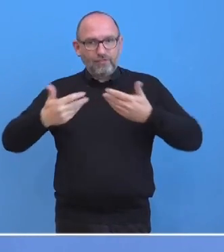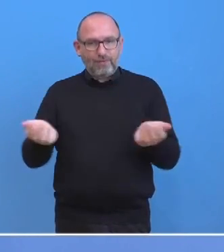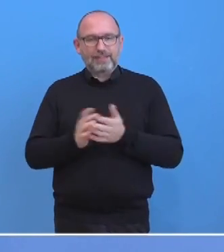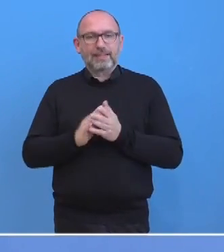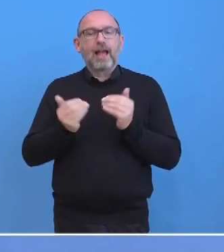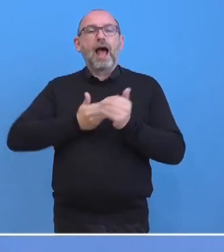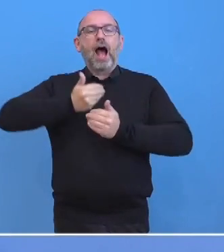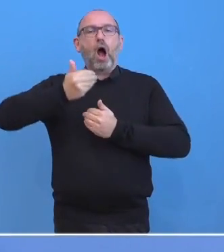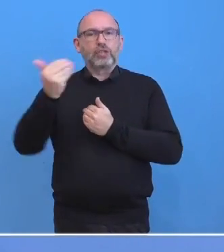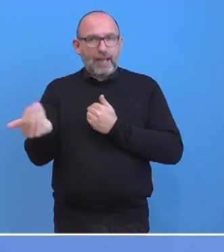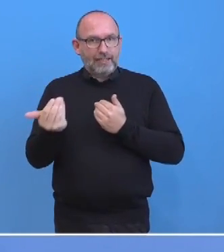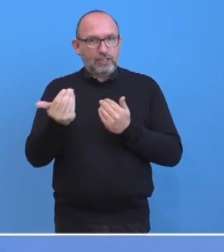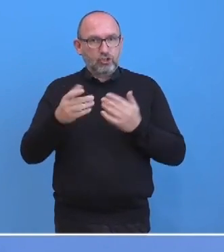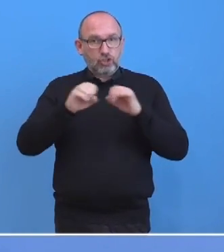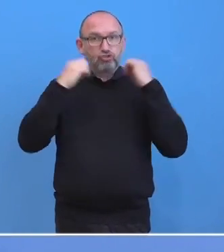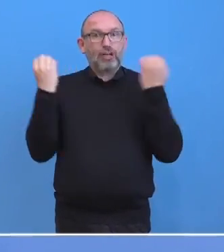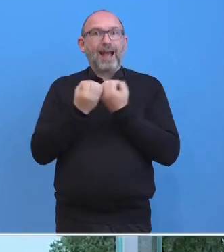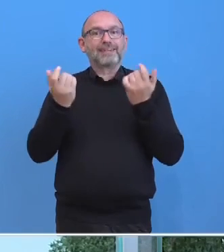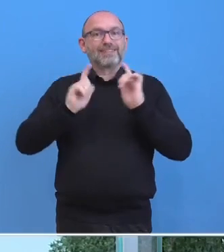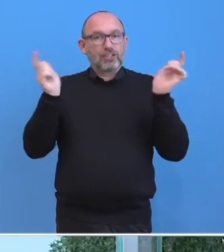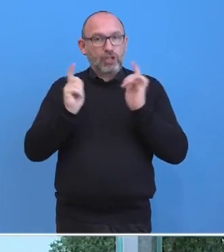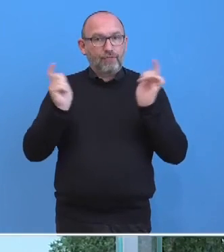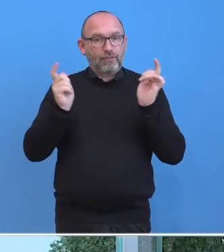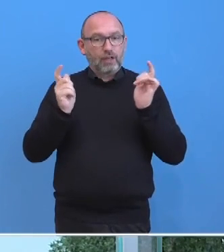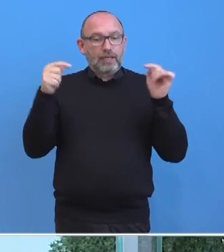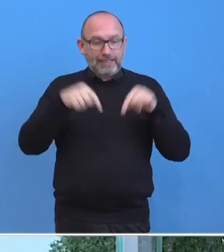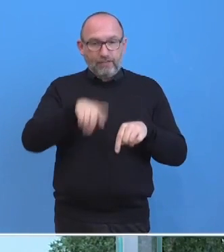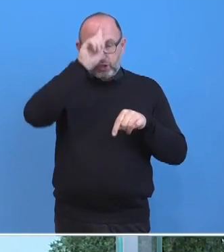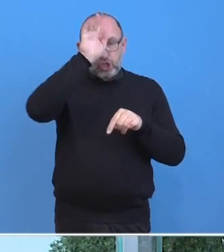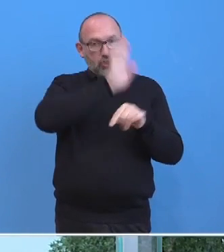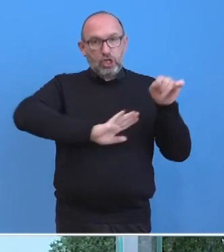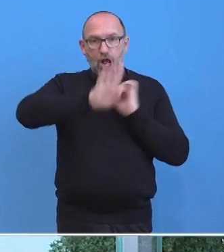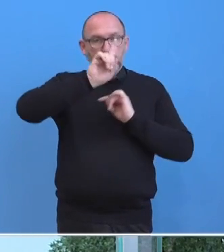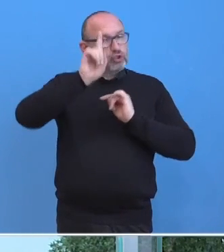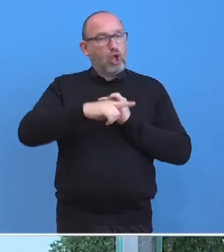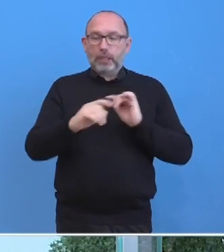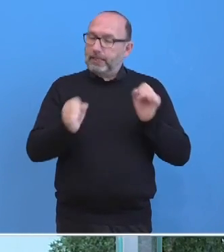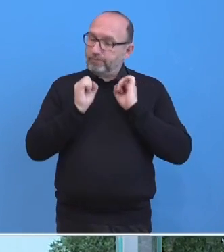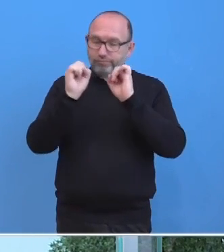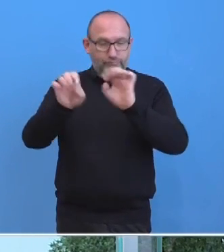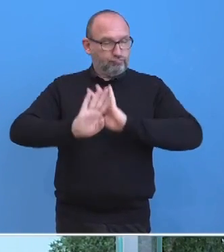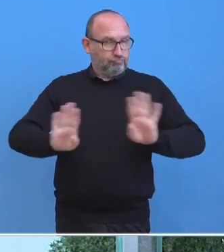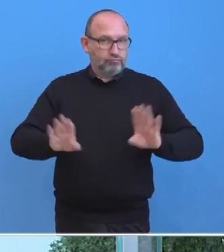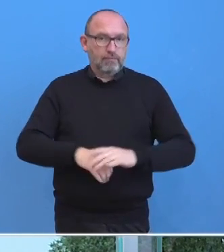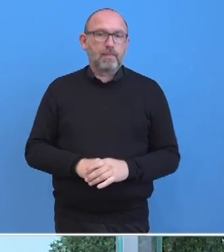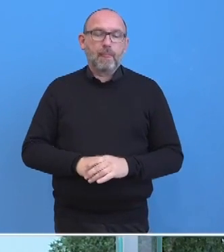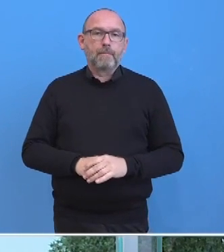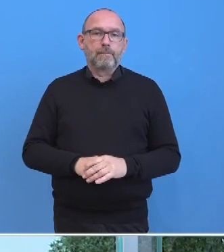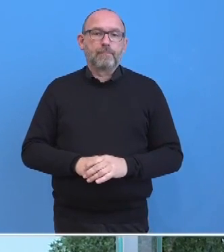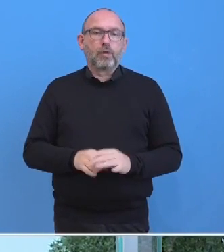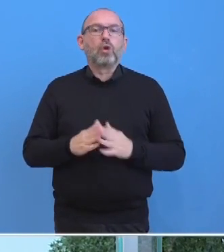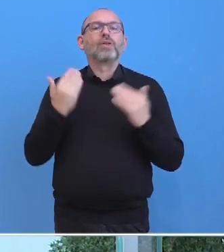Staatsgeschäfte nicht von deutschem Boden aus erfolgen sollten. Und wir haben diese Haltung auch gegenüber dem